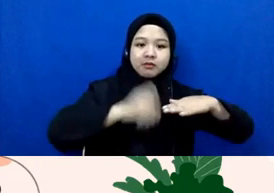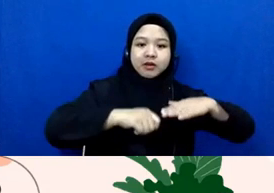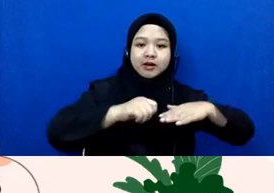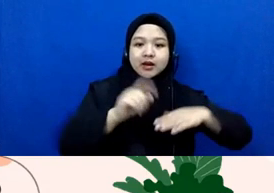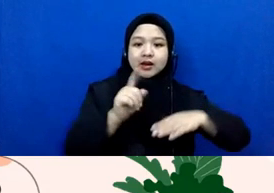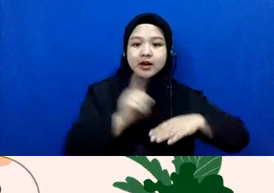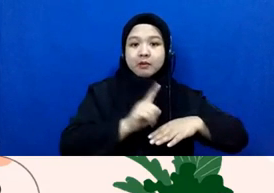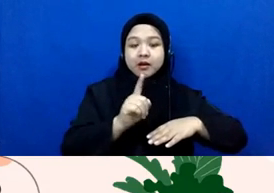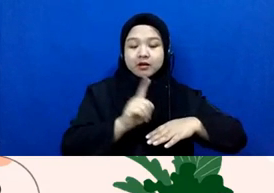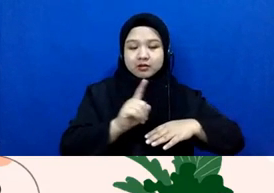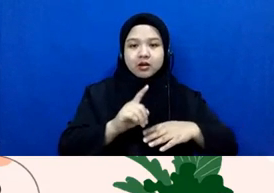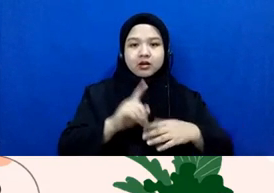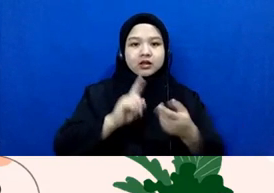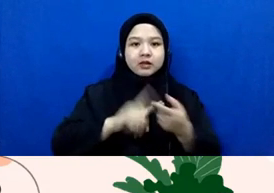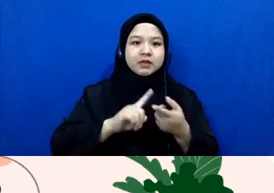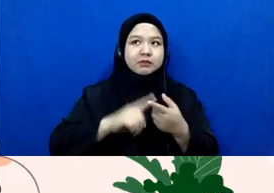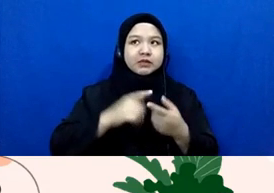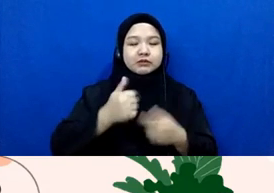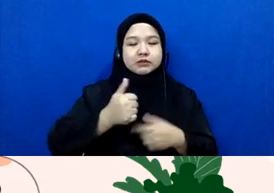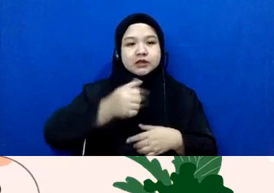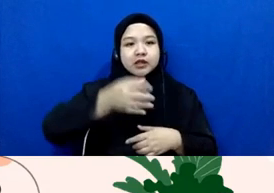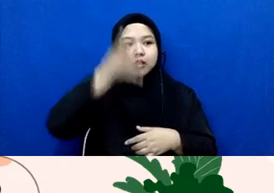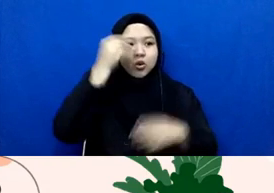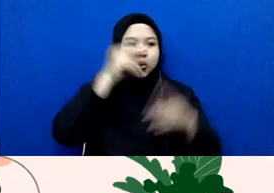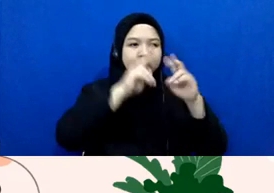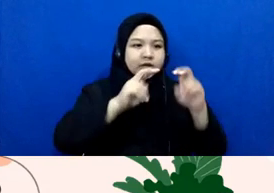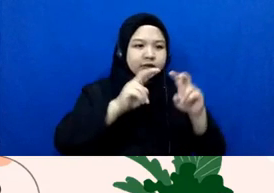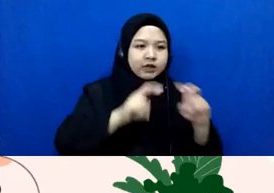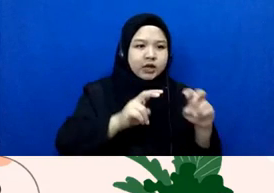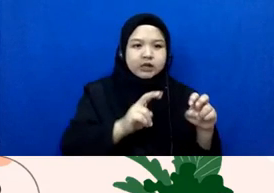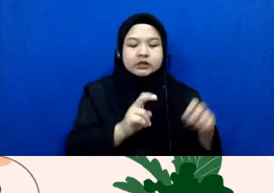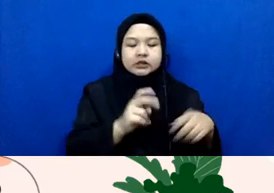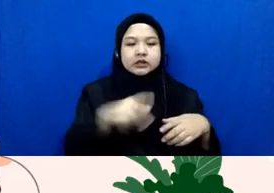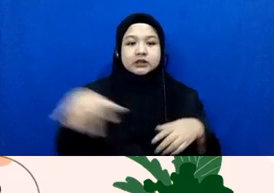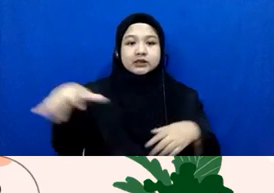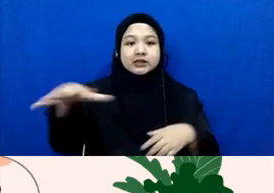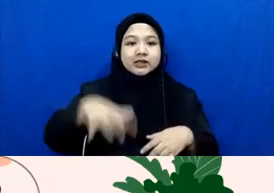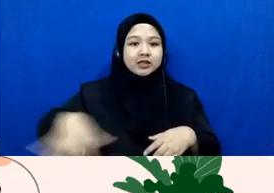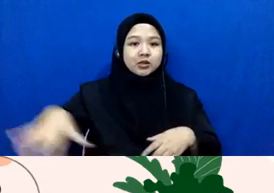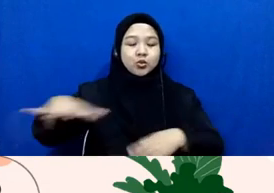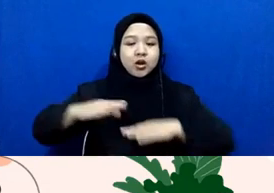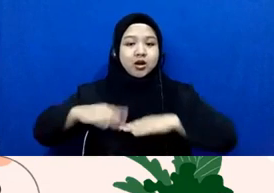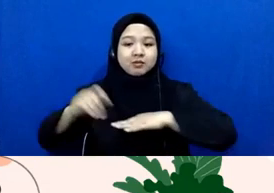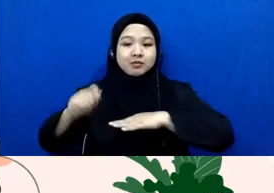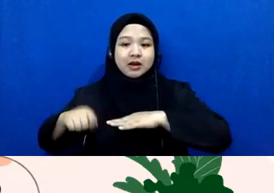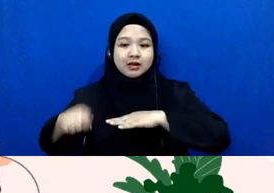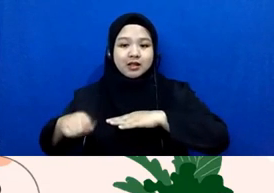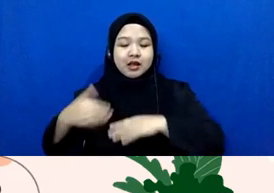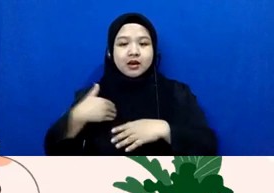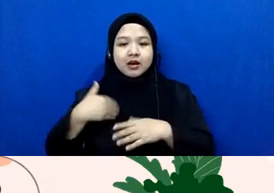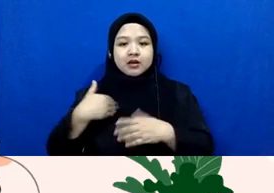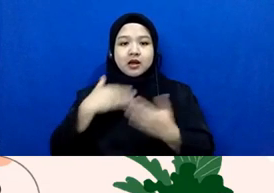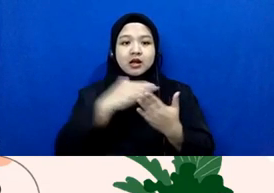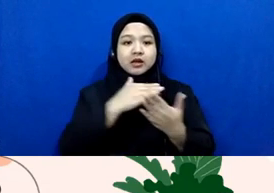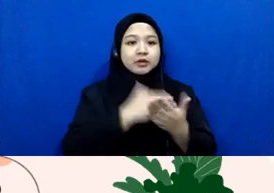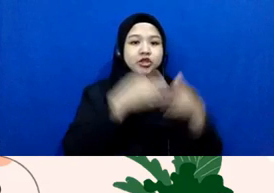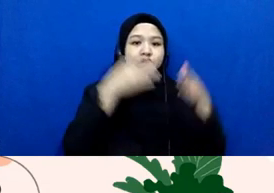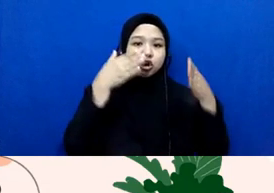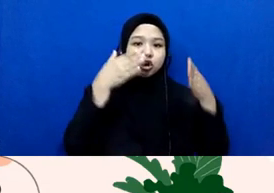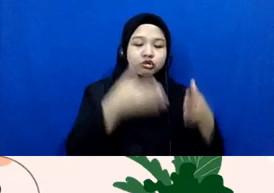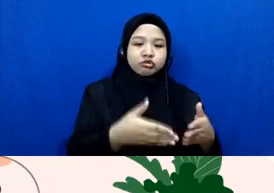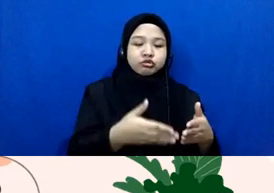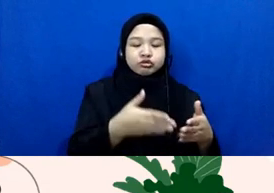teman-teman jadi bisa mengidentifikasi di lingkungan peradilan itu apakah ada kebijakan khusus yang berlaku